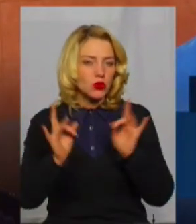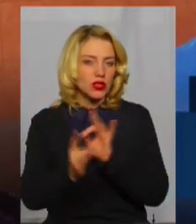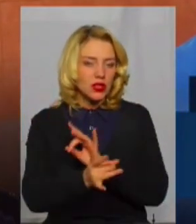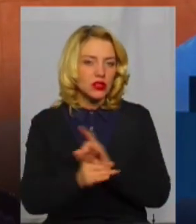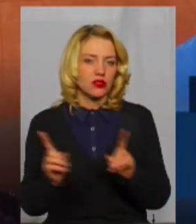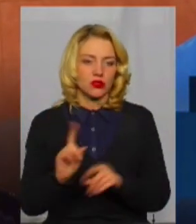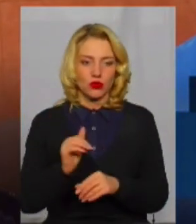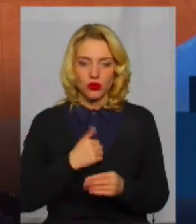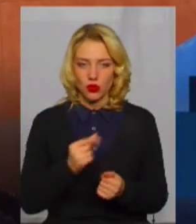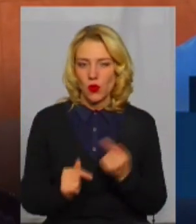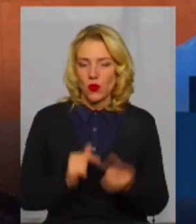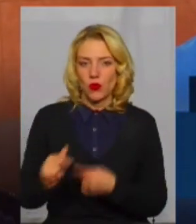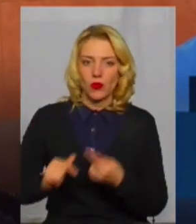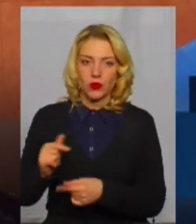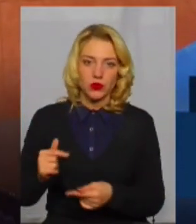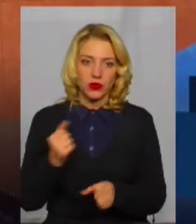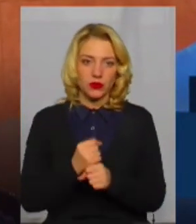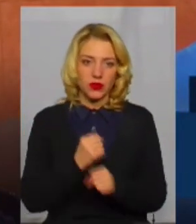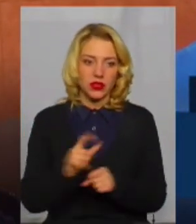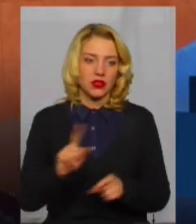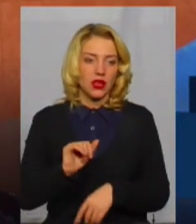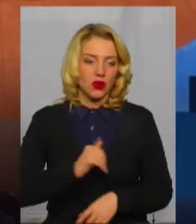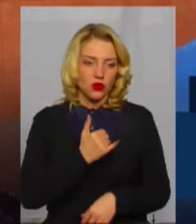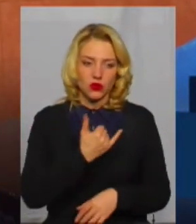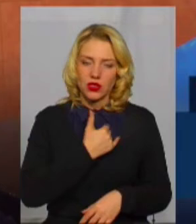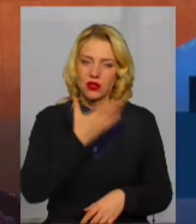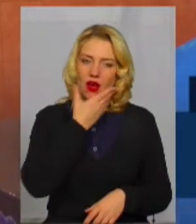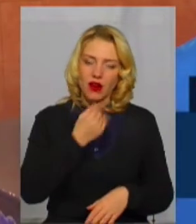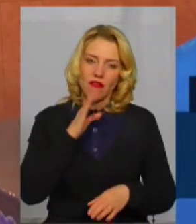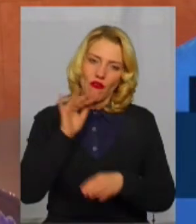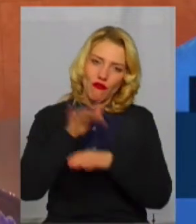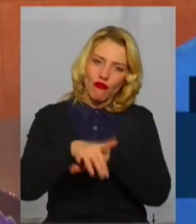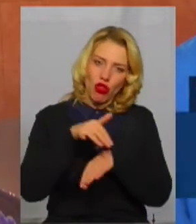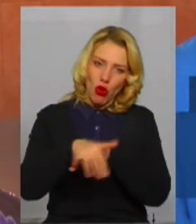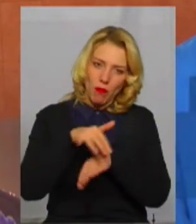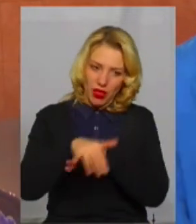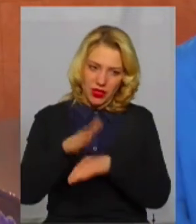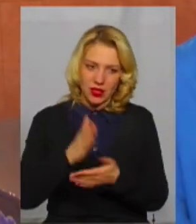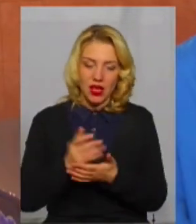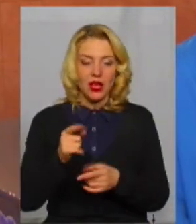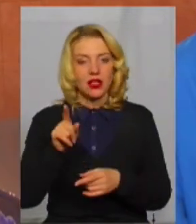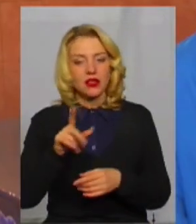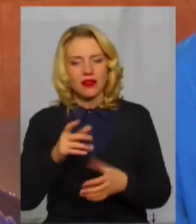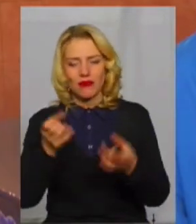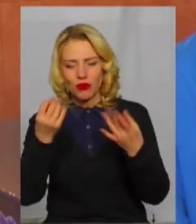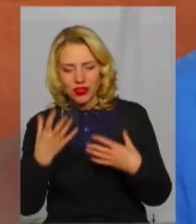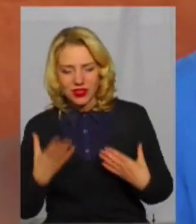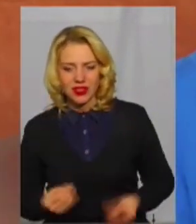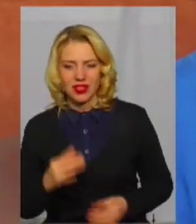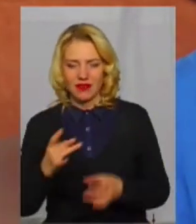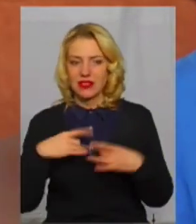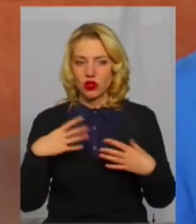хочуть комерцію якусь зробити, хочуть, в нас же прекрасний водопад, на який їздять і в будні дні, і в святкові.